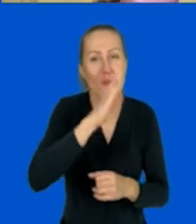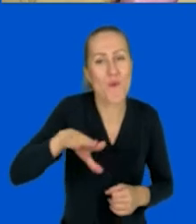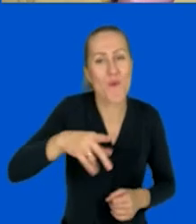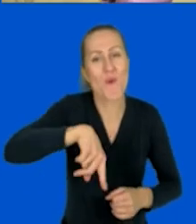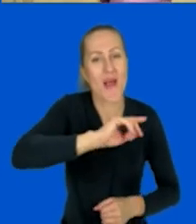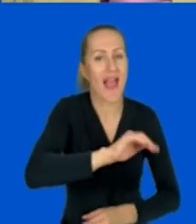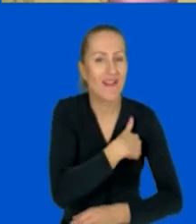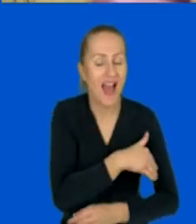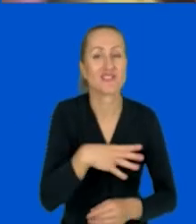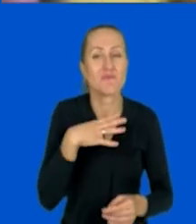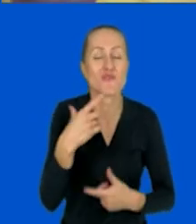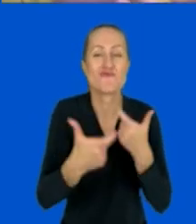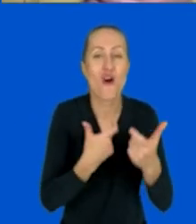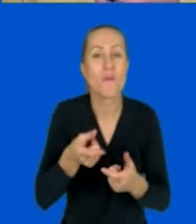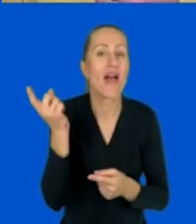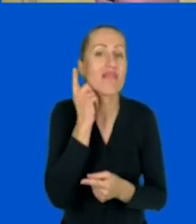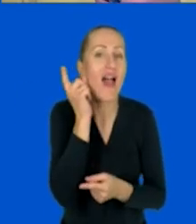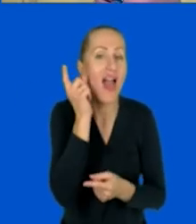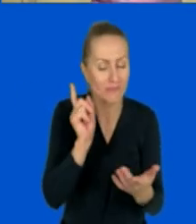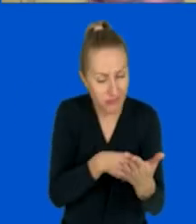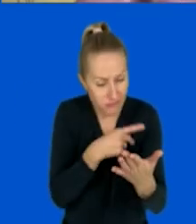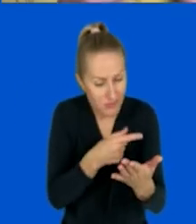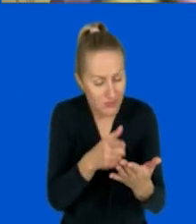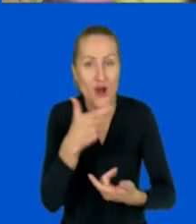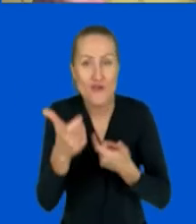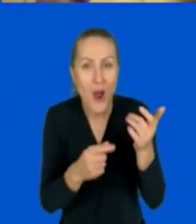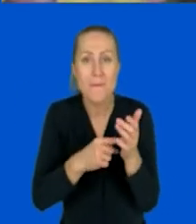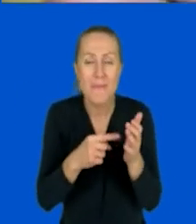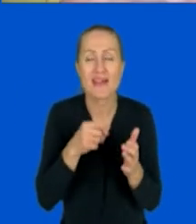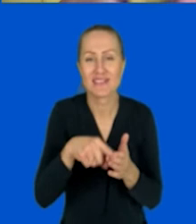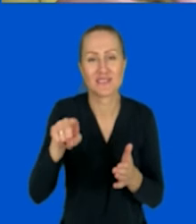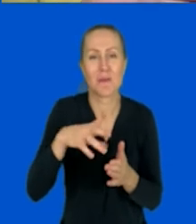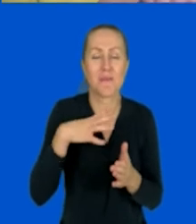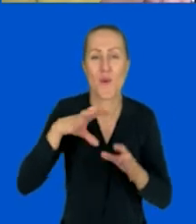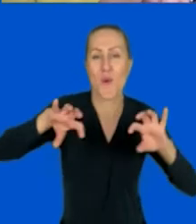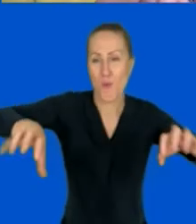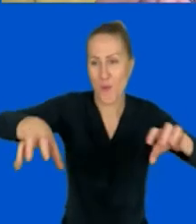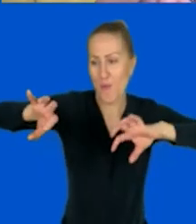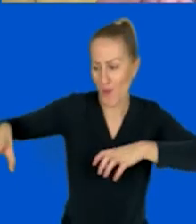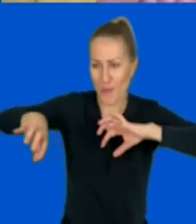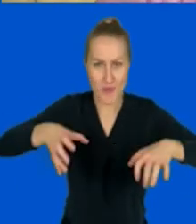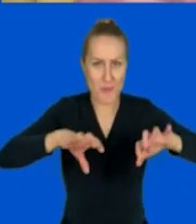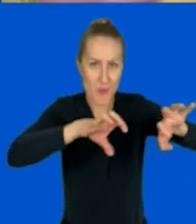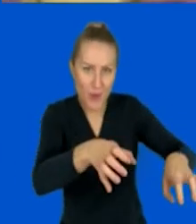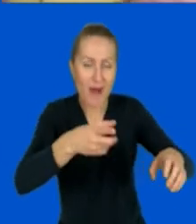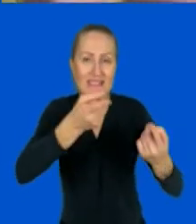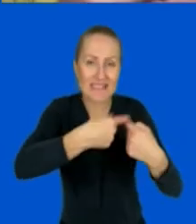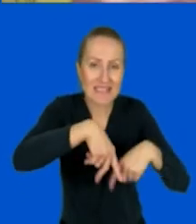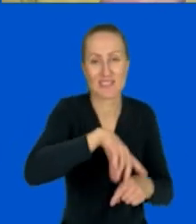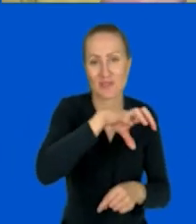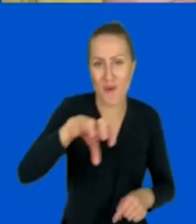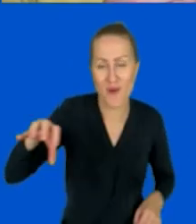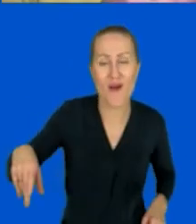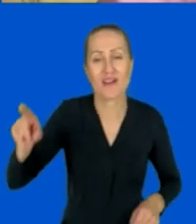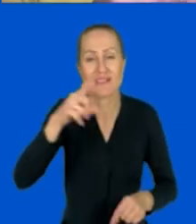grając na swoich telefonach, urządzeniach mobilnych, grali w grupach, w zespołach i to sobie mu